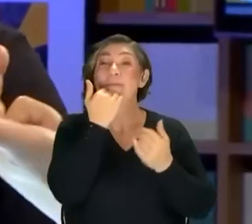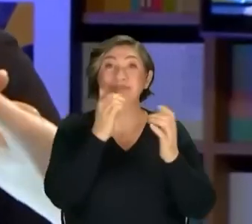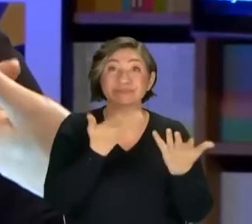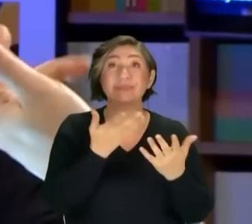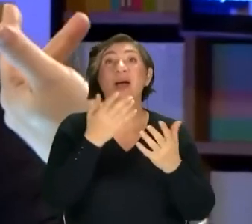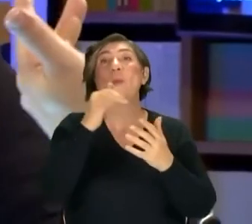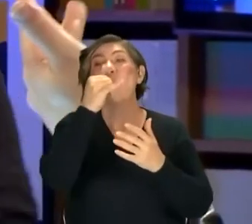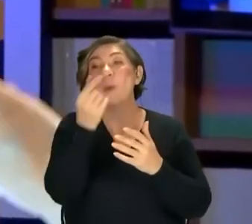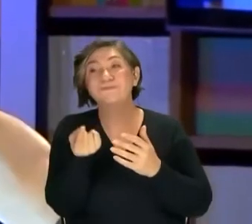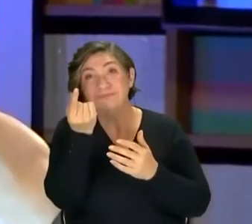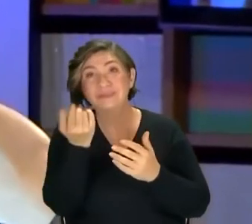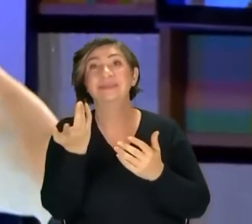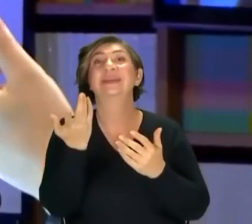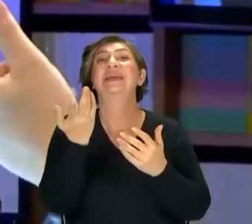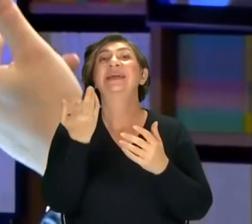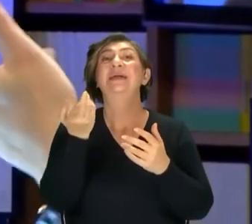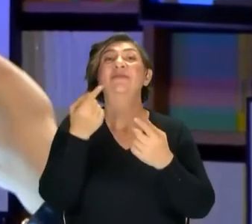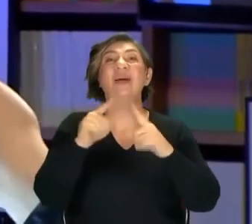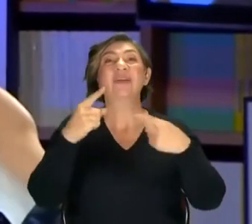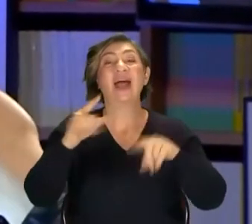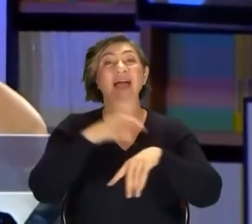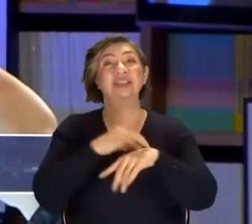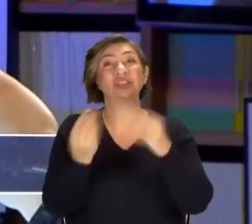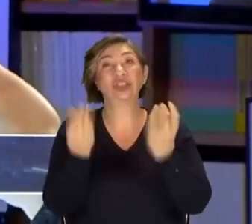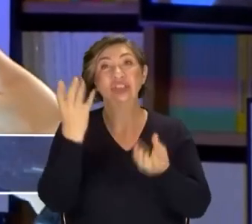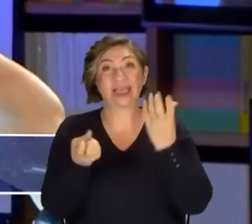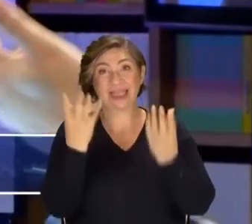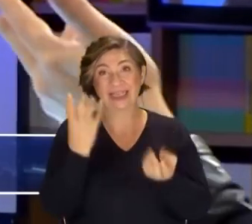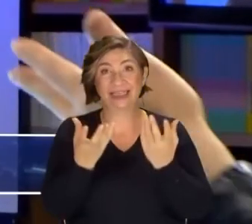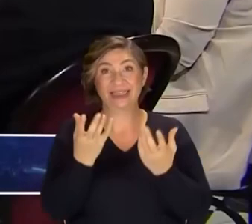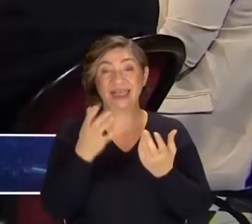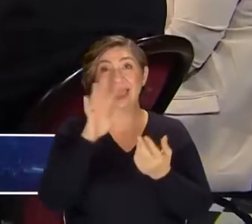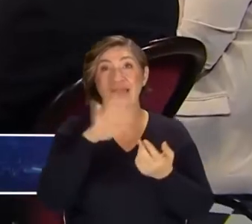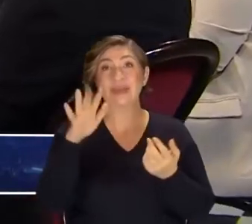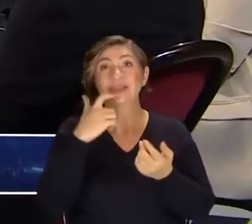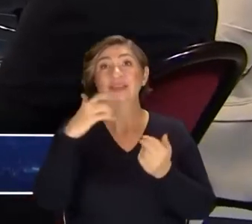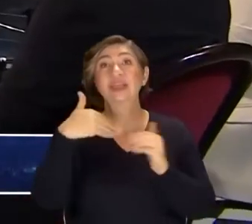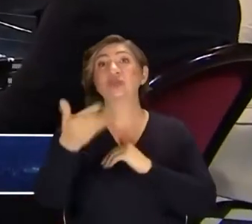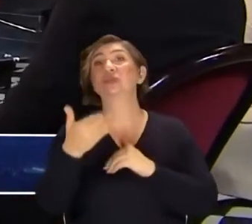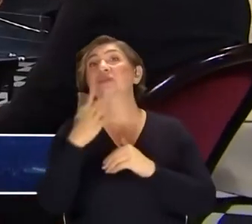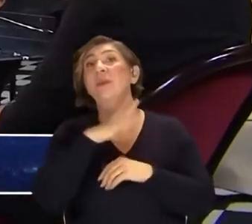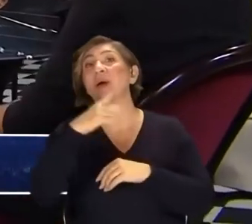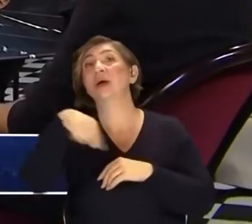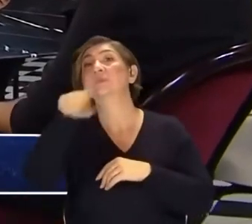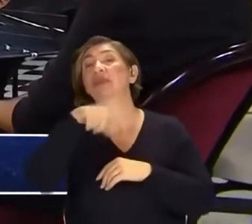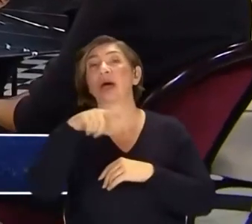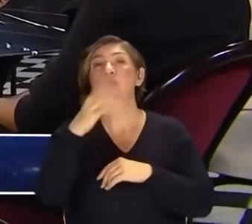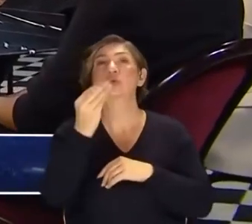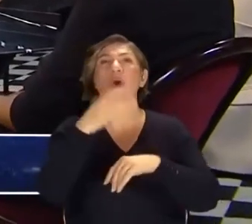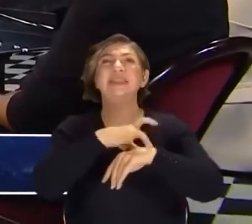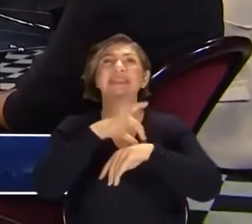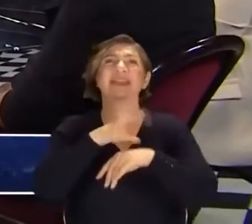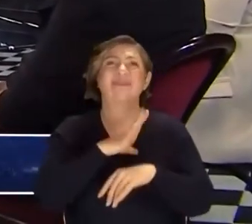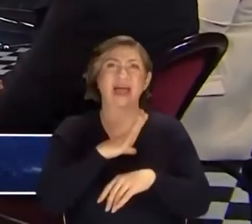hemoroid, empotans, başka ne var? Var mı 55 yaşını geçmiş aramızda? Vardır. Yani çok